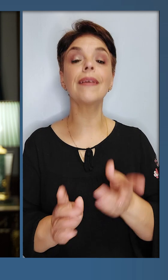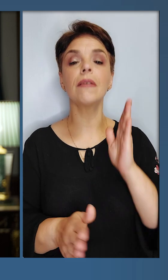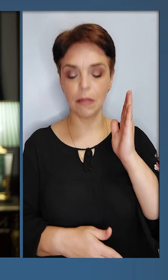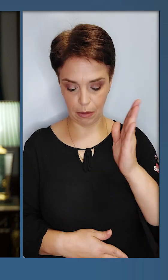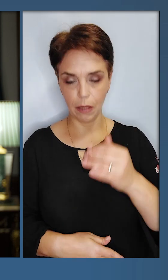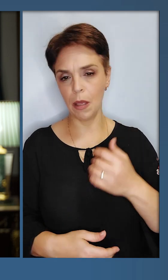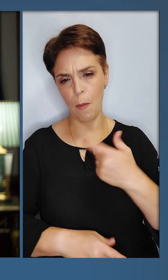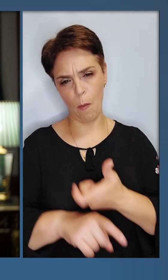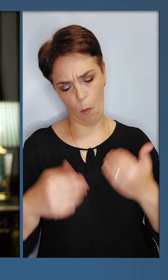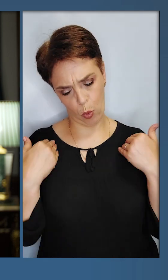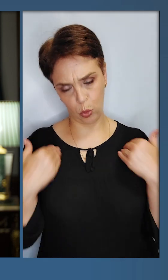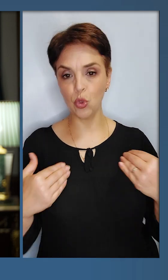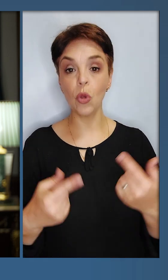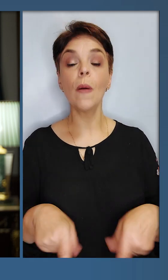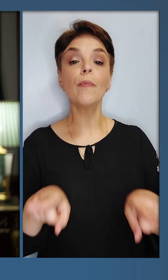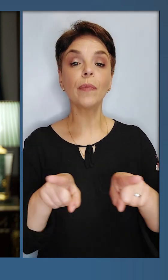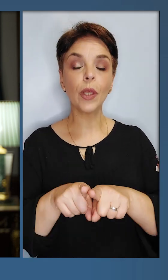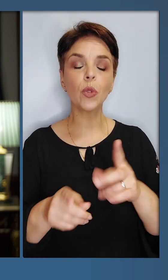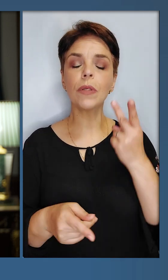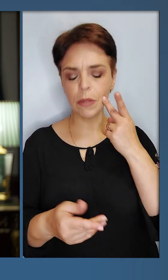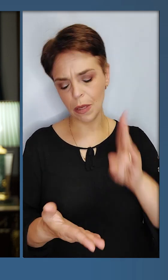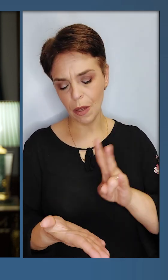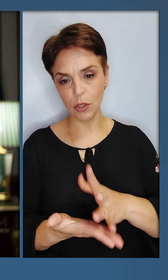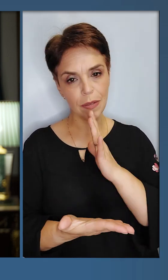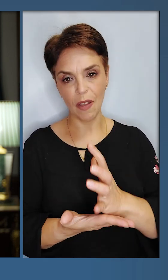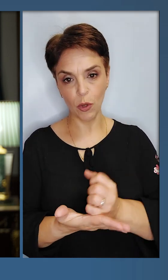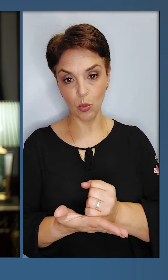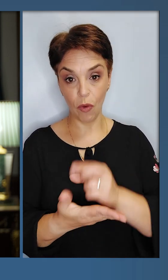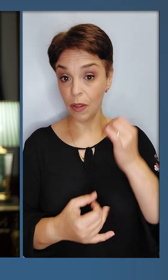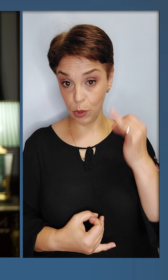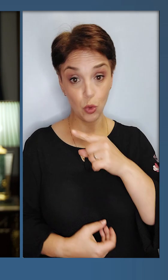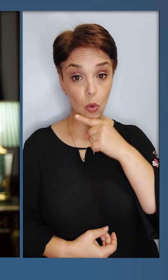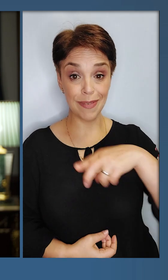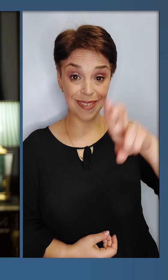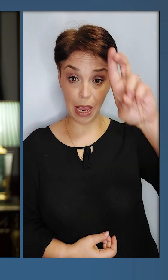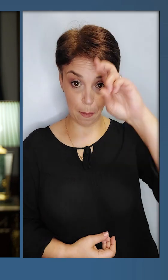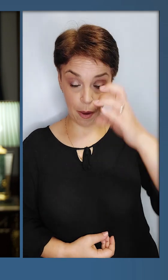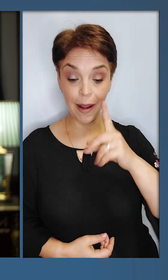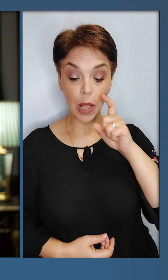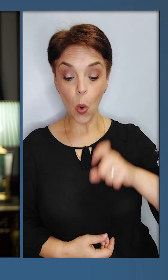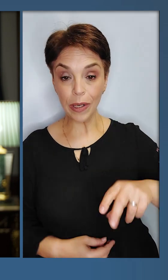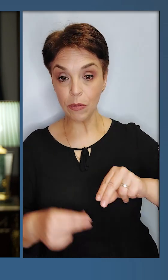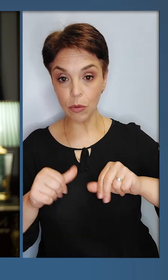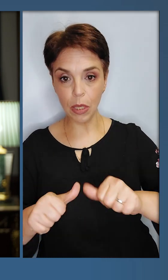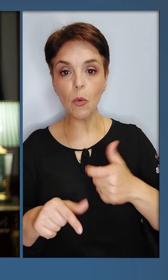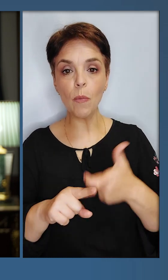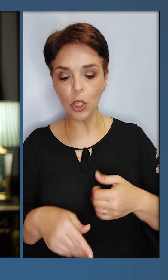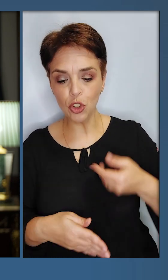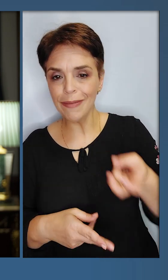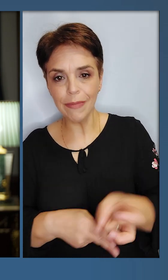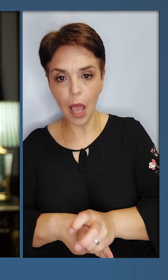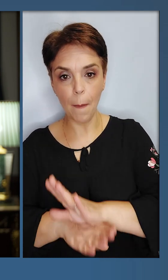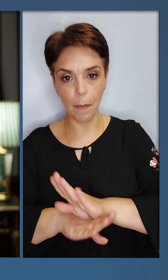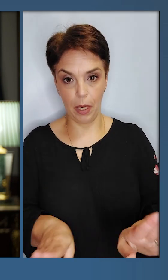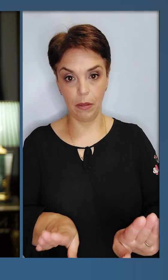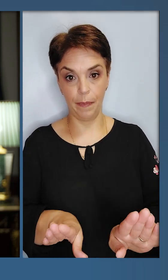і стане потужніше. Саме так, щоб ми назавжди зафіксували в історії, що Російська імперія на українську землю більше